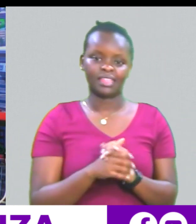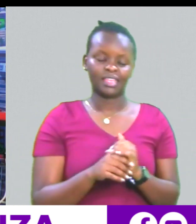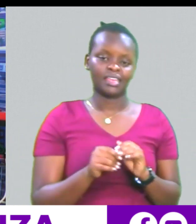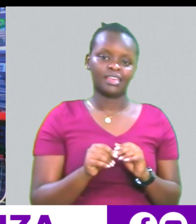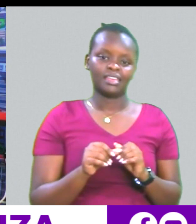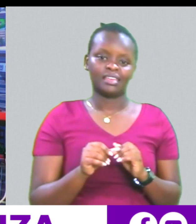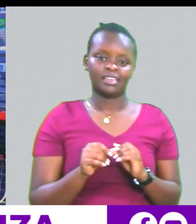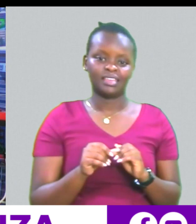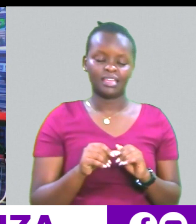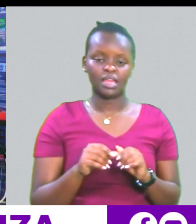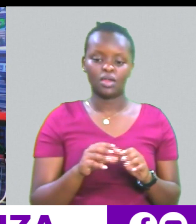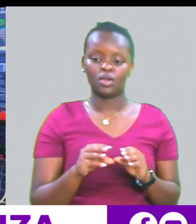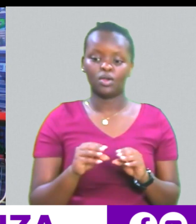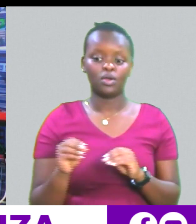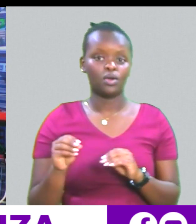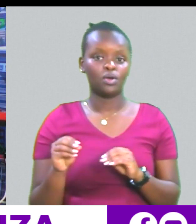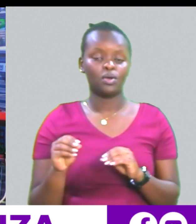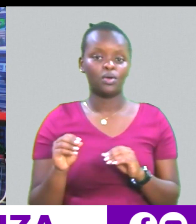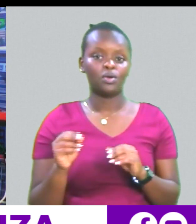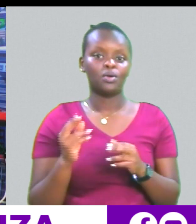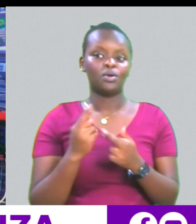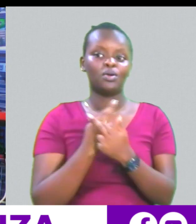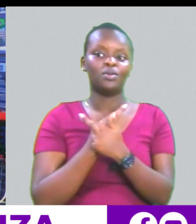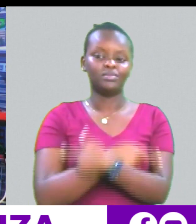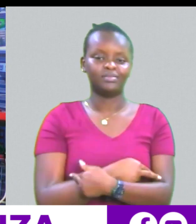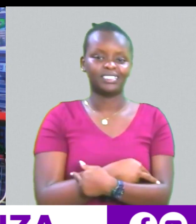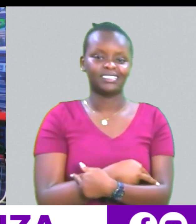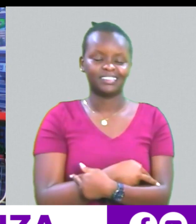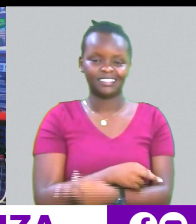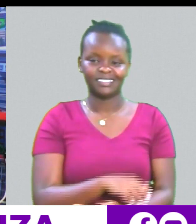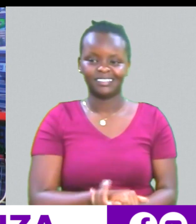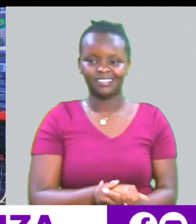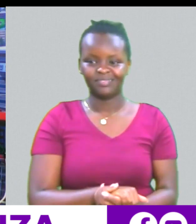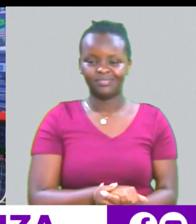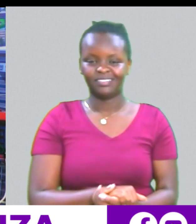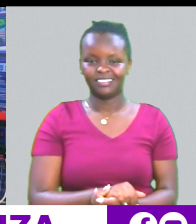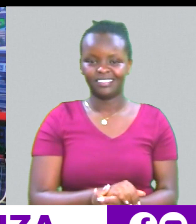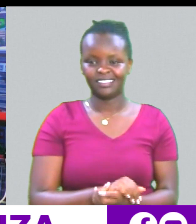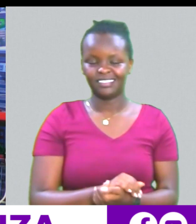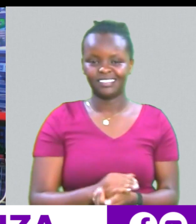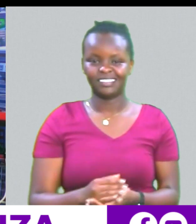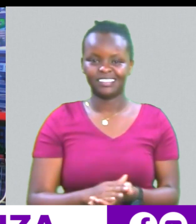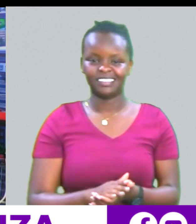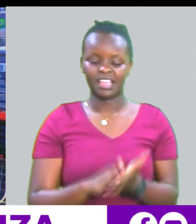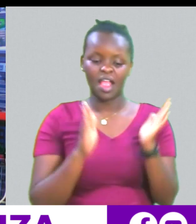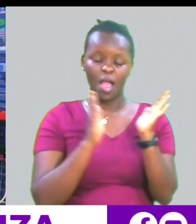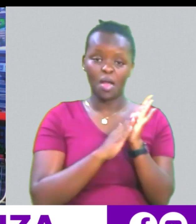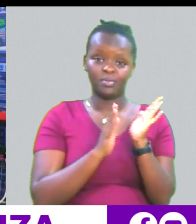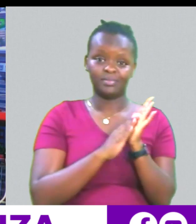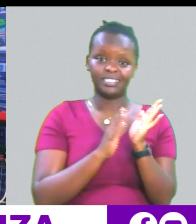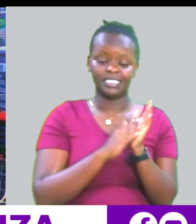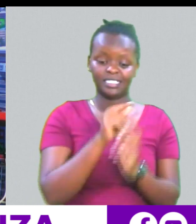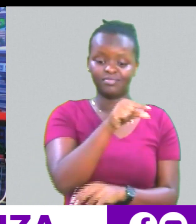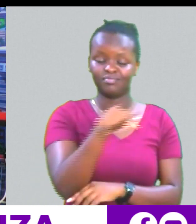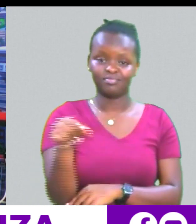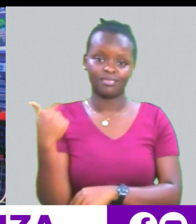Toe da break Tupunge unyonyo Tupunge unyonyo Waki digest Waki comment pi As enough is done